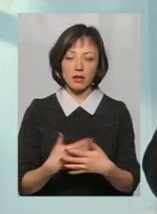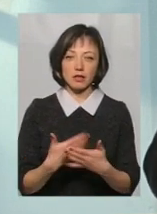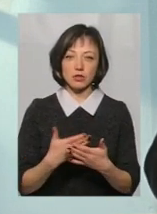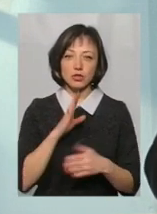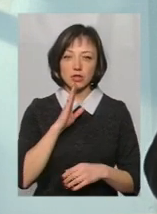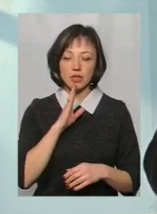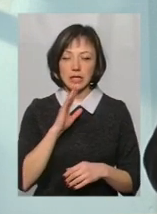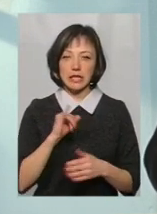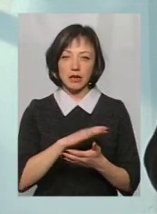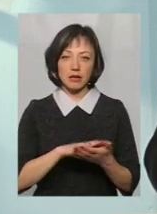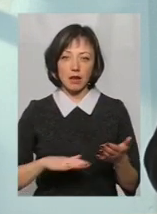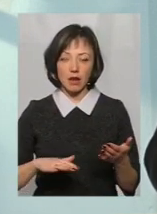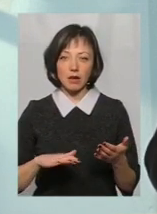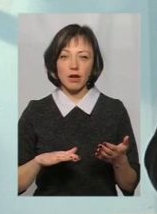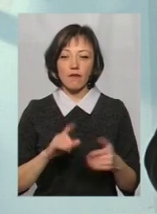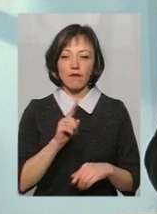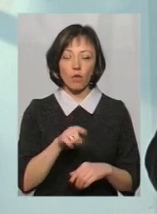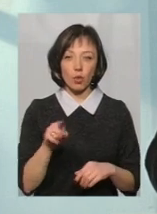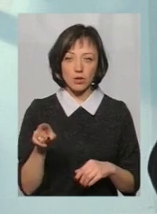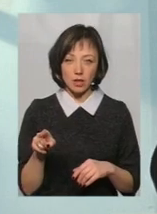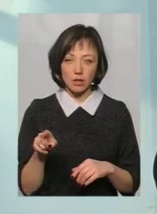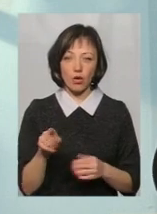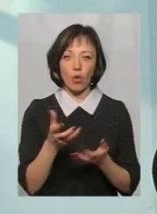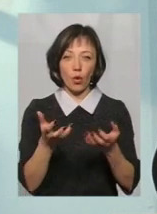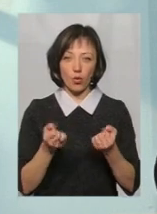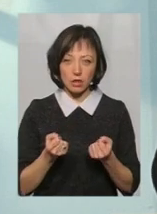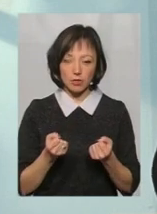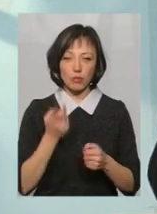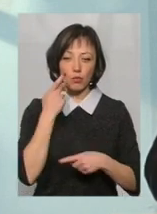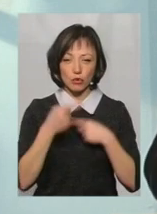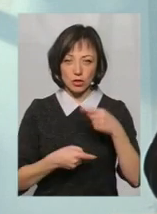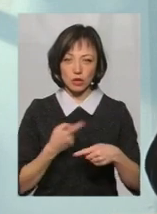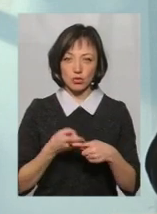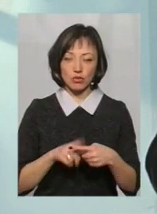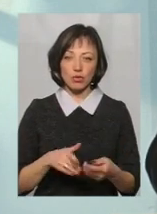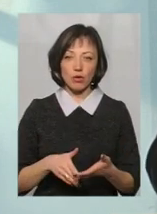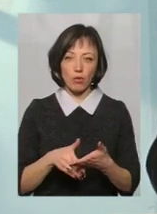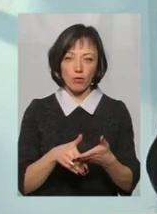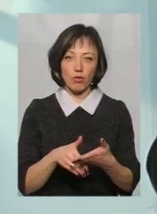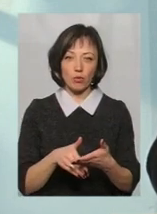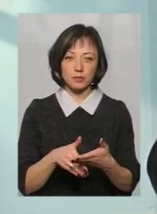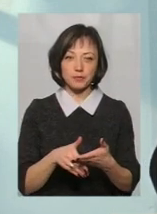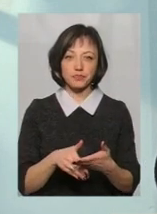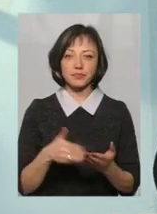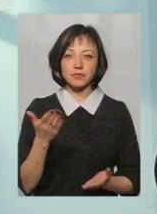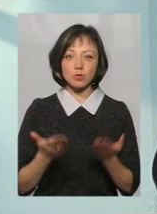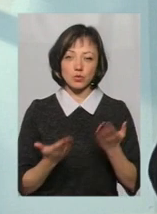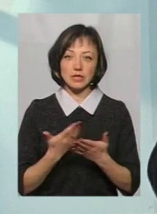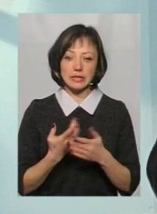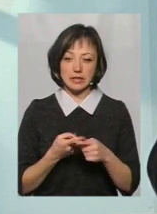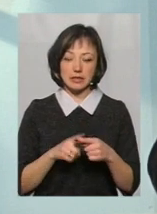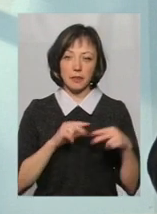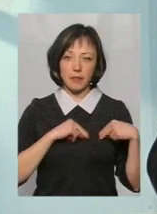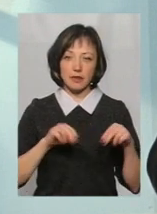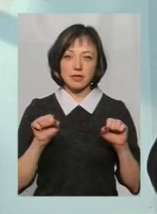жінки і так далі, то вони отримують постійну цю допомогу, а якщо це працездатні